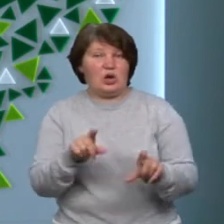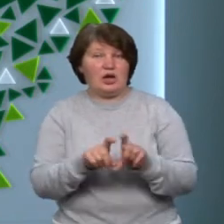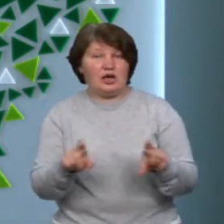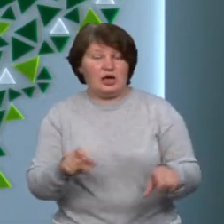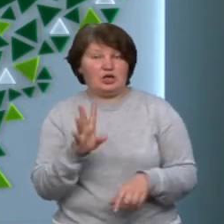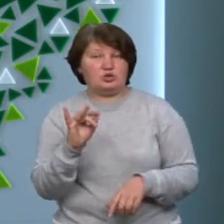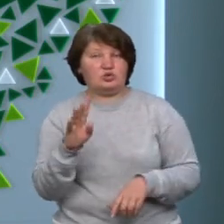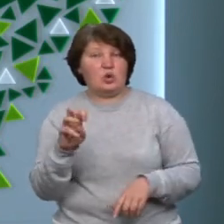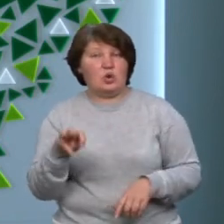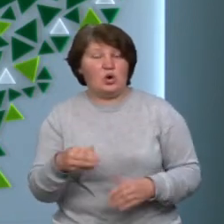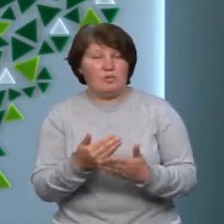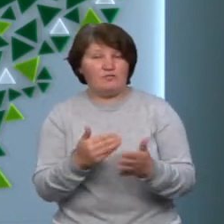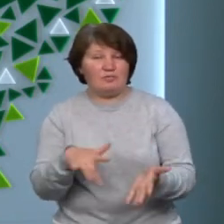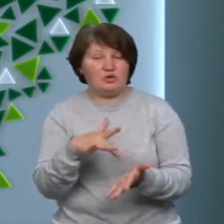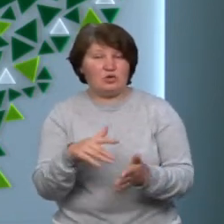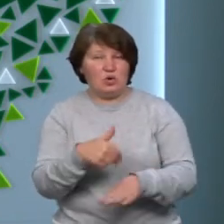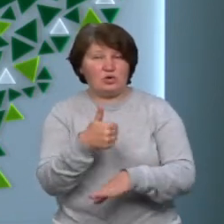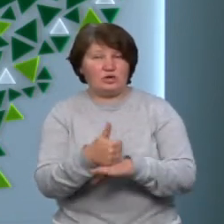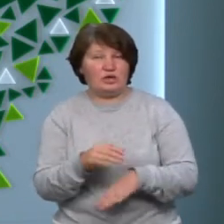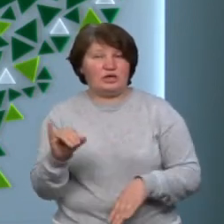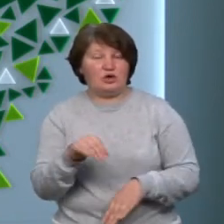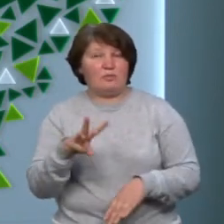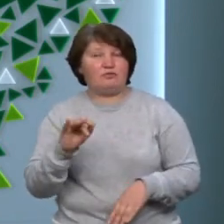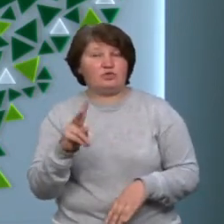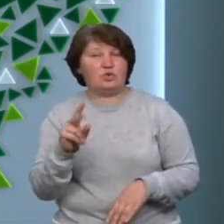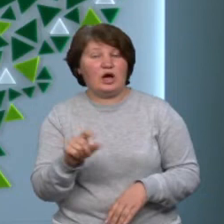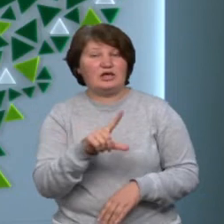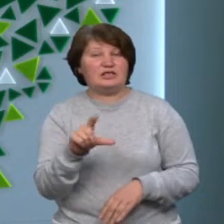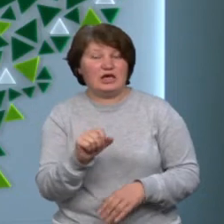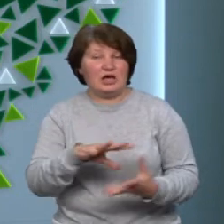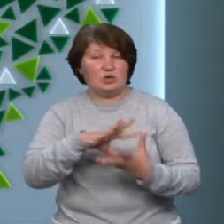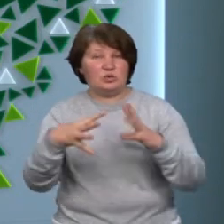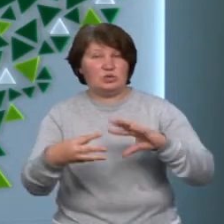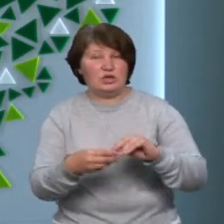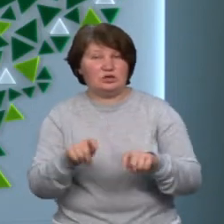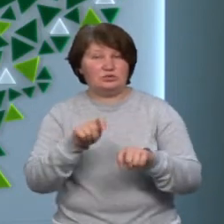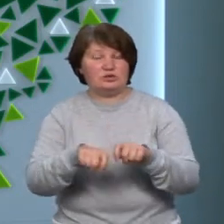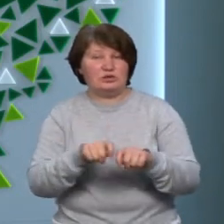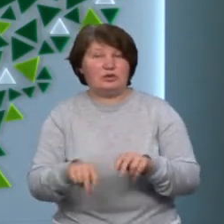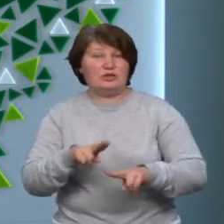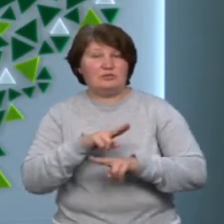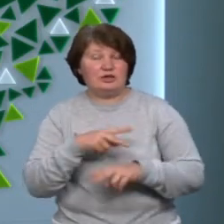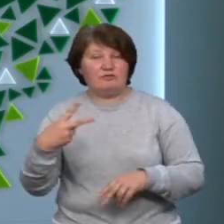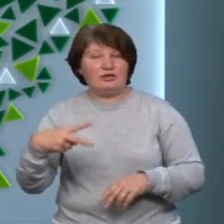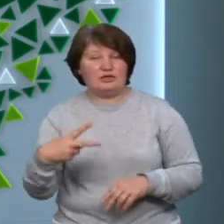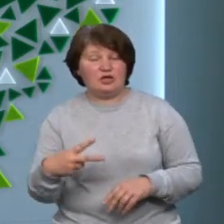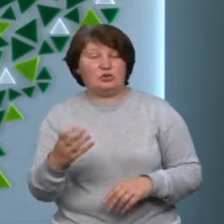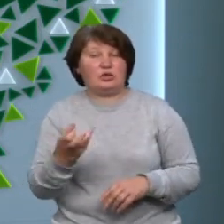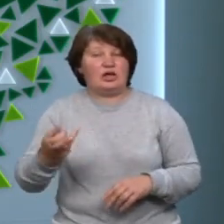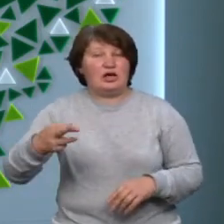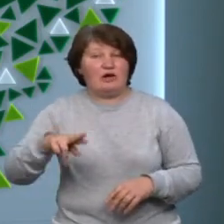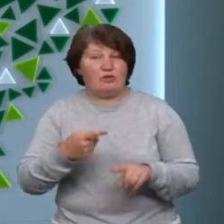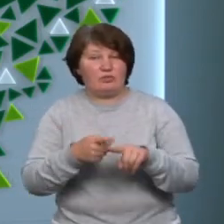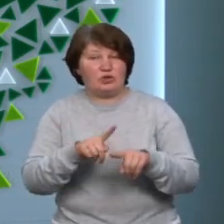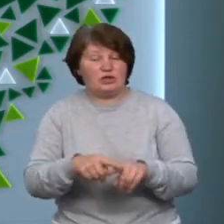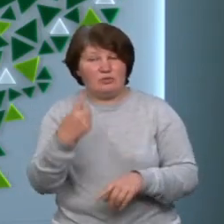Красійчуком від міського голови Ігоря Матвійчука за результатом розслідування смерті жінки 20 травня. Про це Суспільному